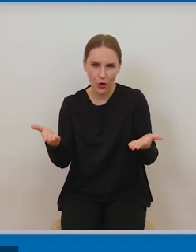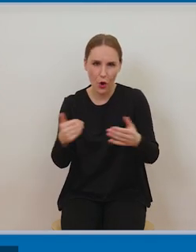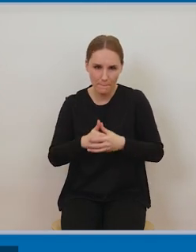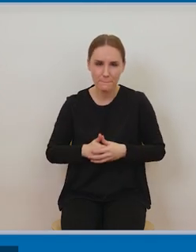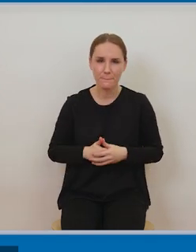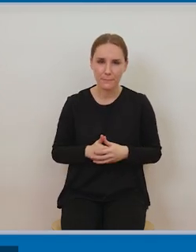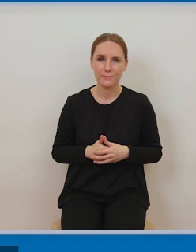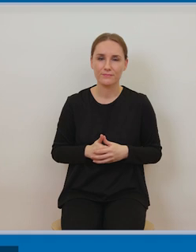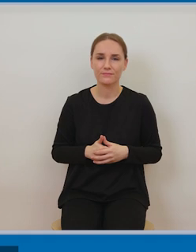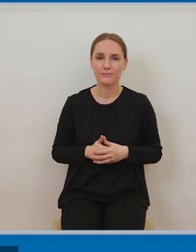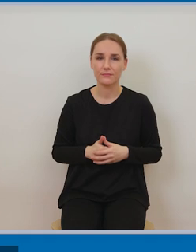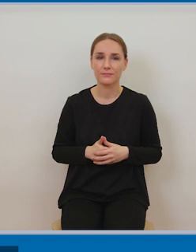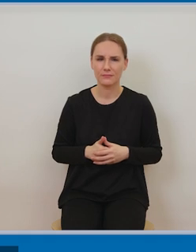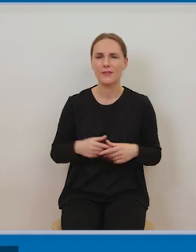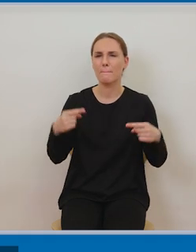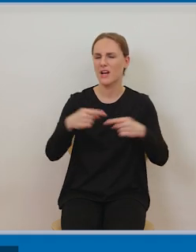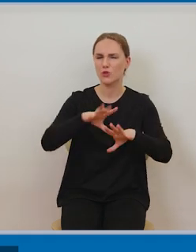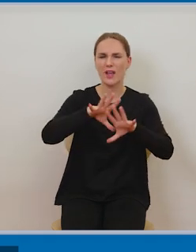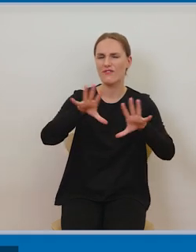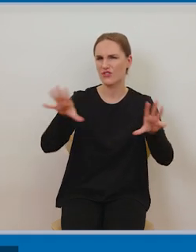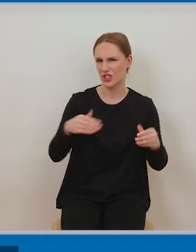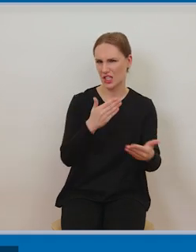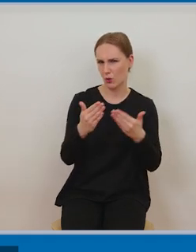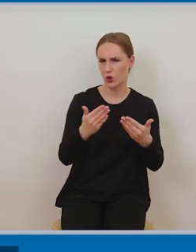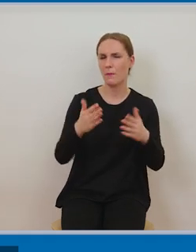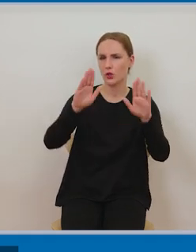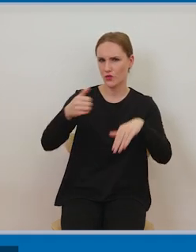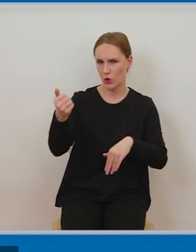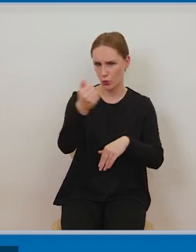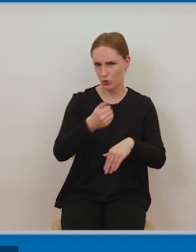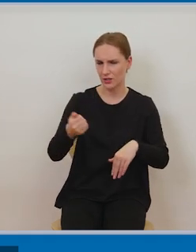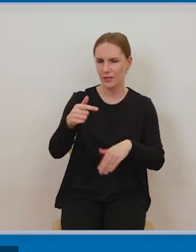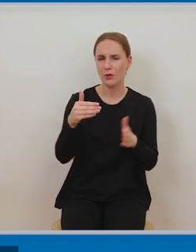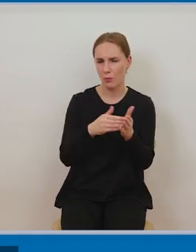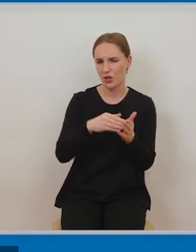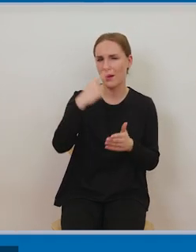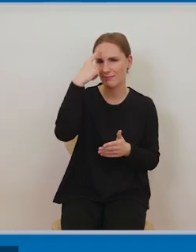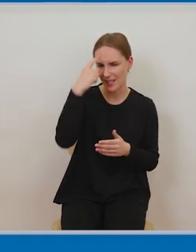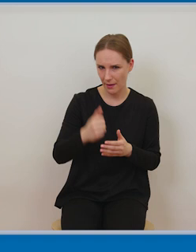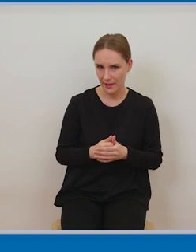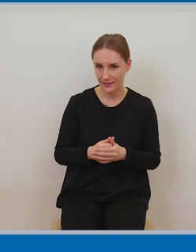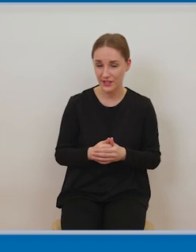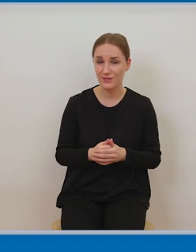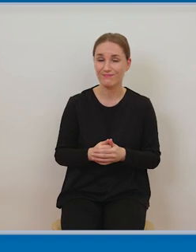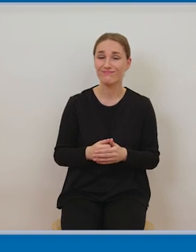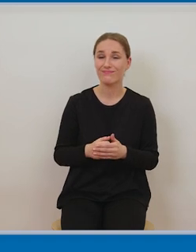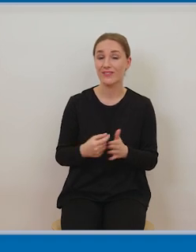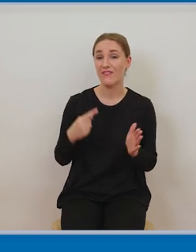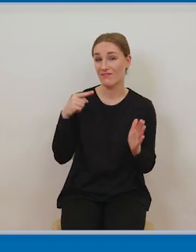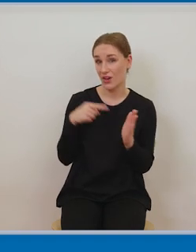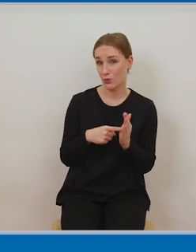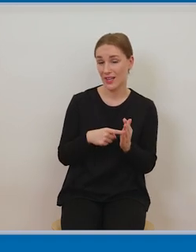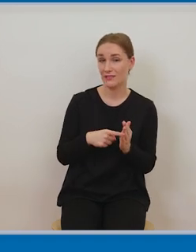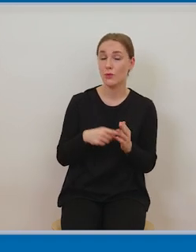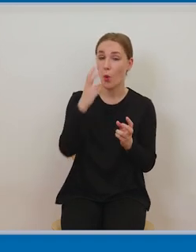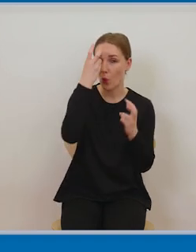a zatem jest to taki warunek, który jest istotny, dlatego że w przypadkach, kiedy mamy pewność, że